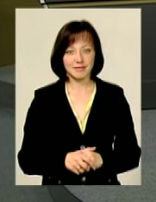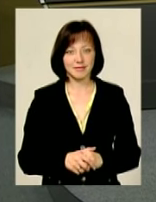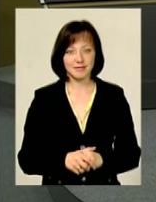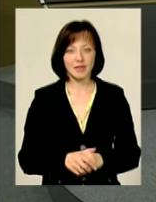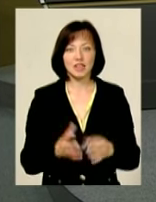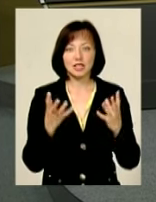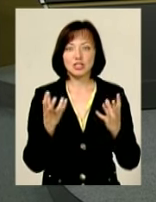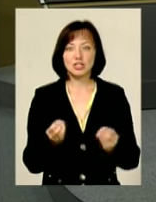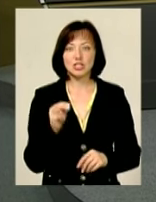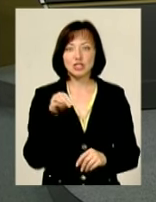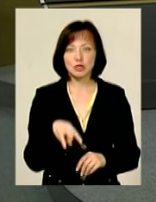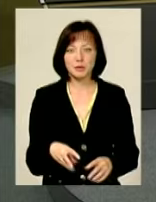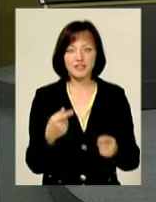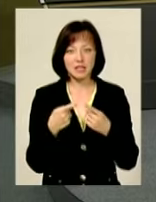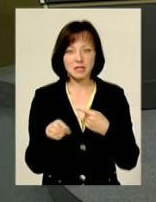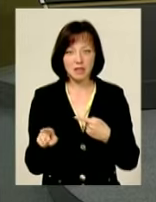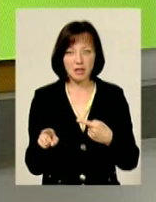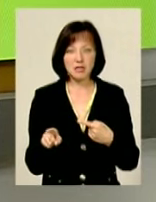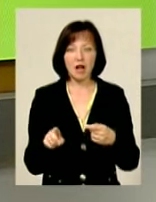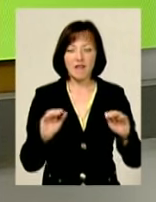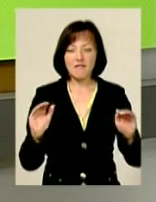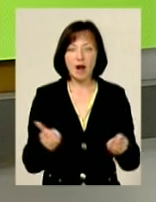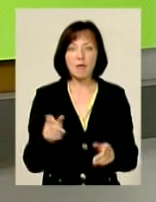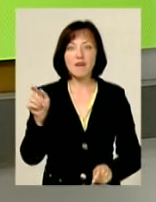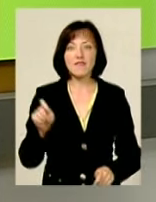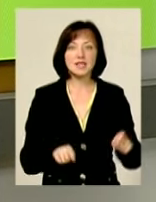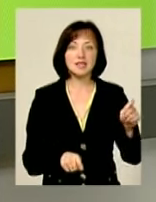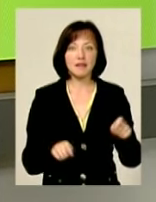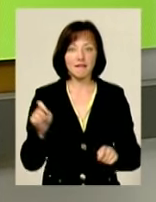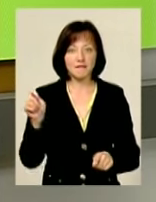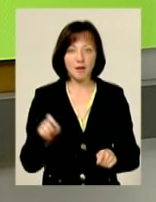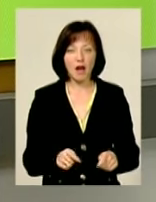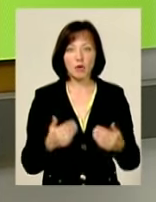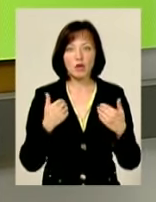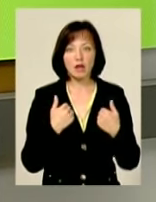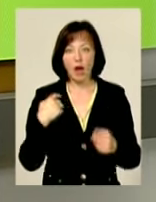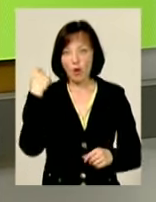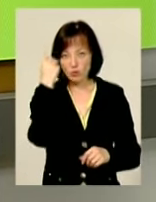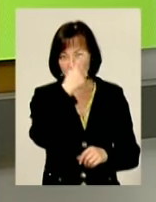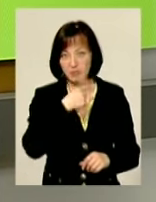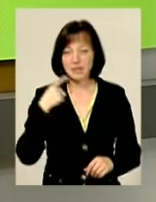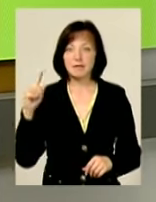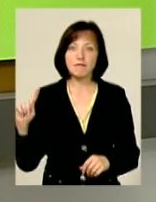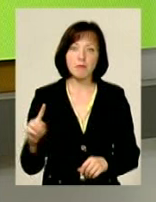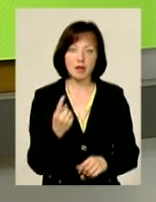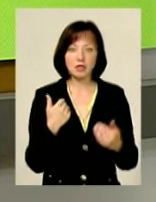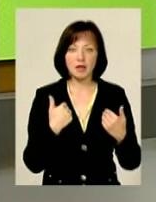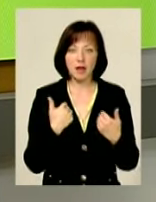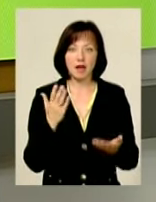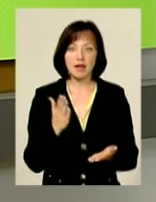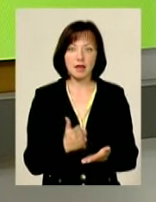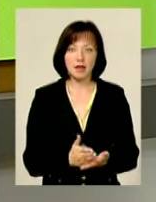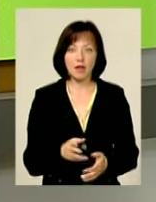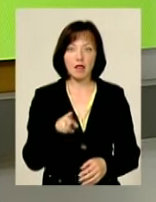І ще, чим відрізняється, в рамках фестивалю, я особисто вперше, тому що я теж лауреатом цього